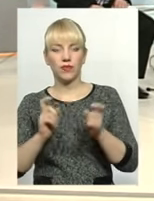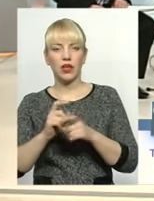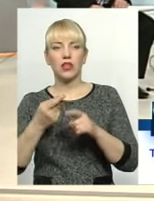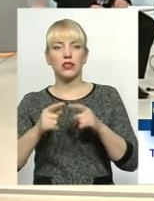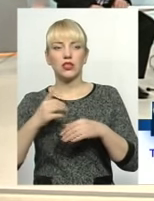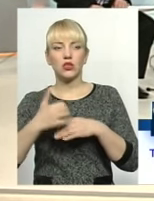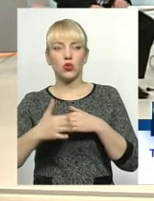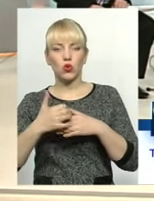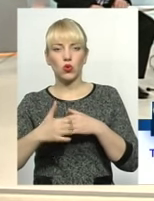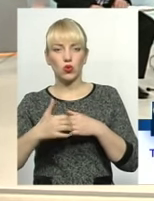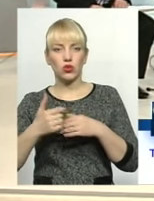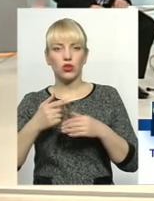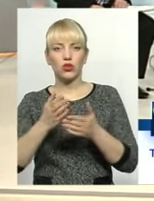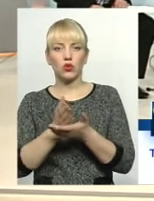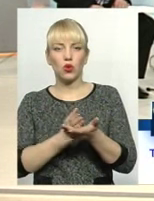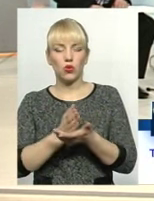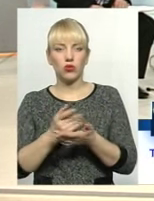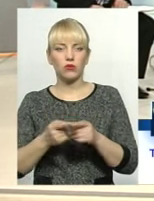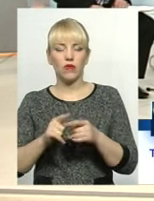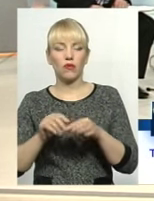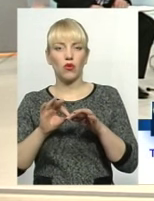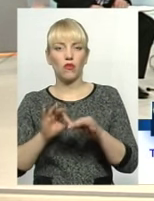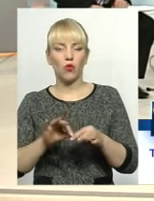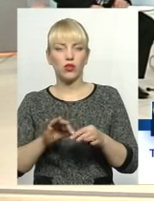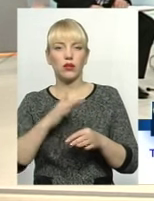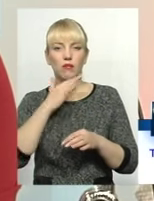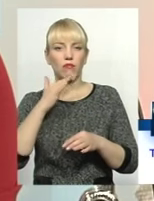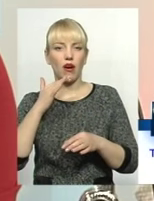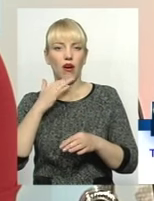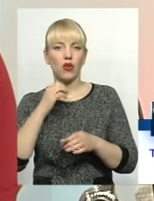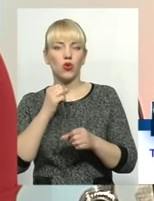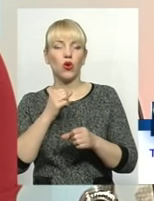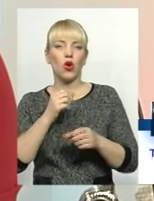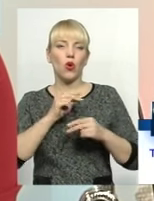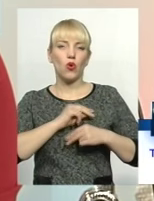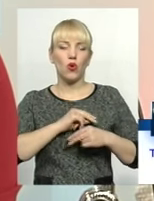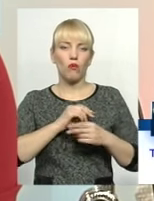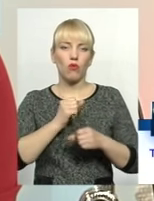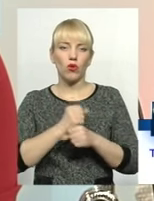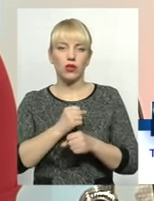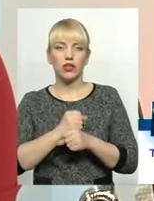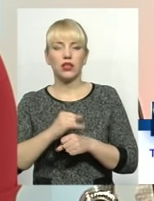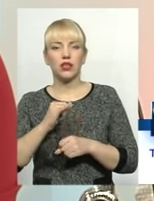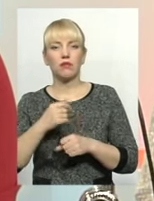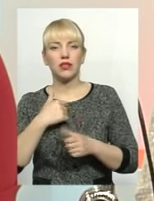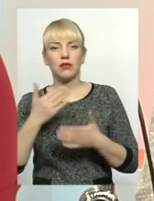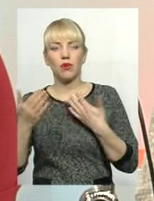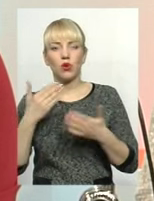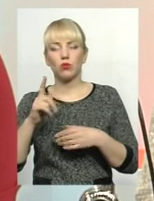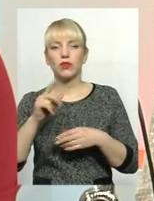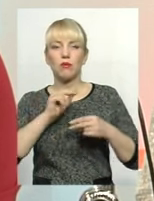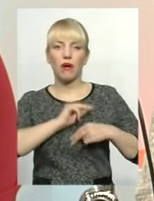проводить багато превентивної роботи, ми зараз спілкуємося як з найманими працівниками, так і з